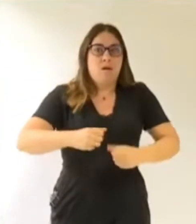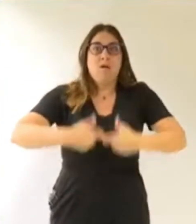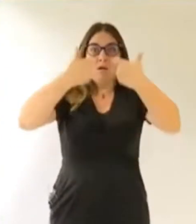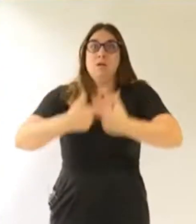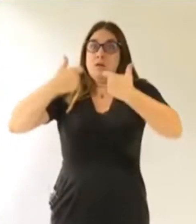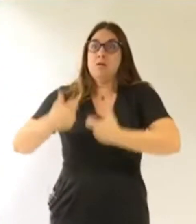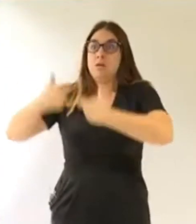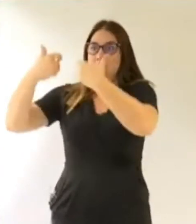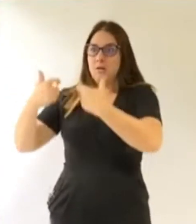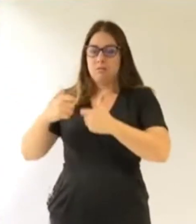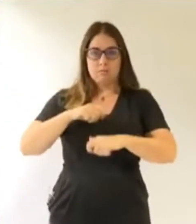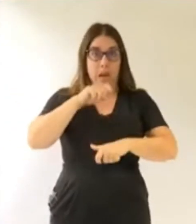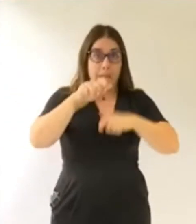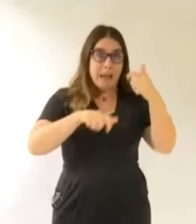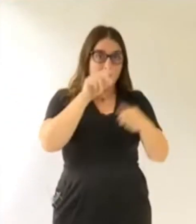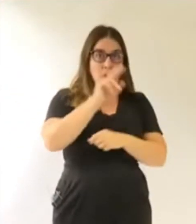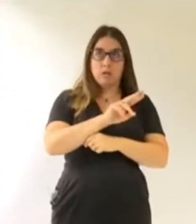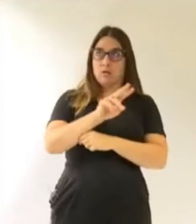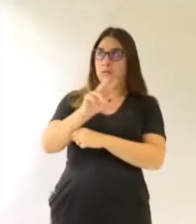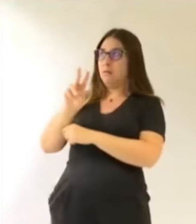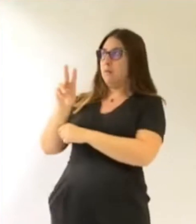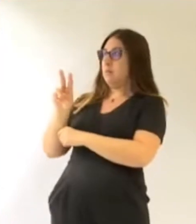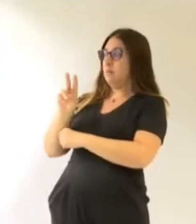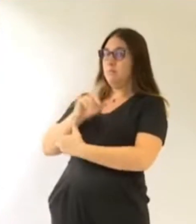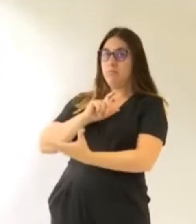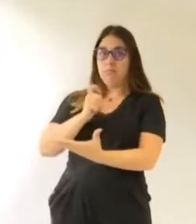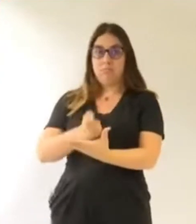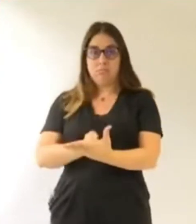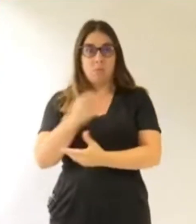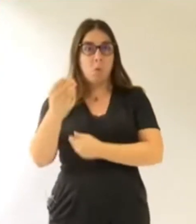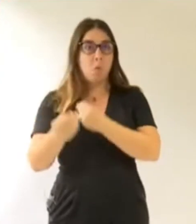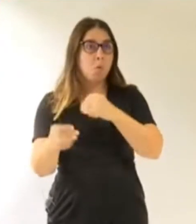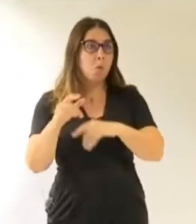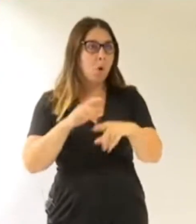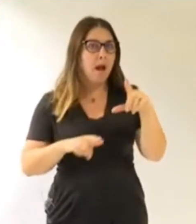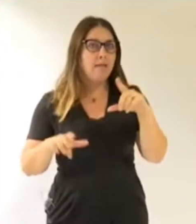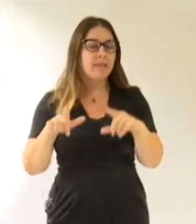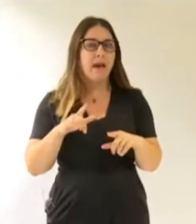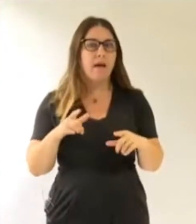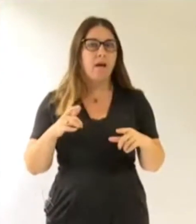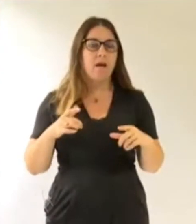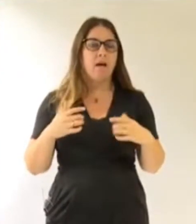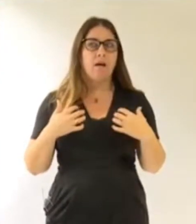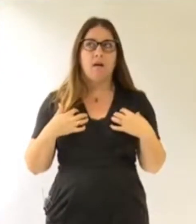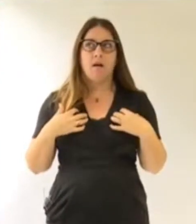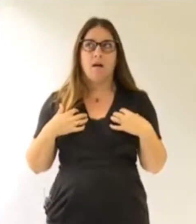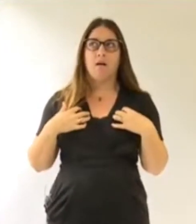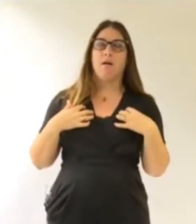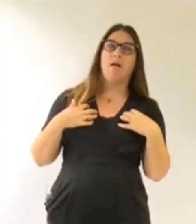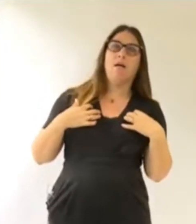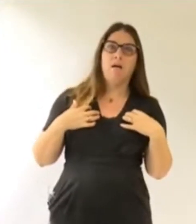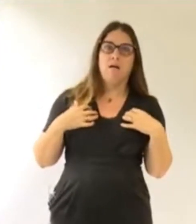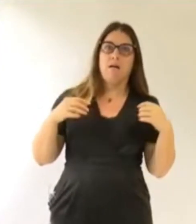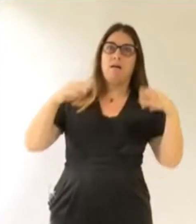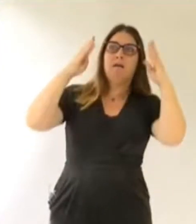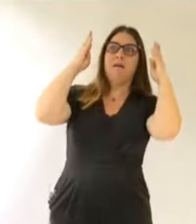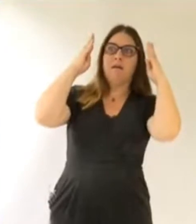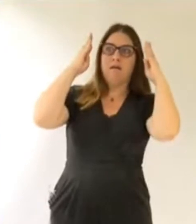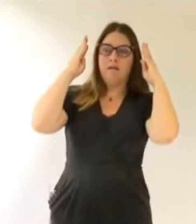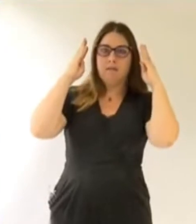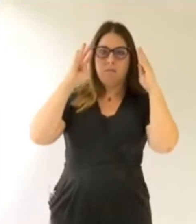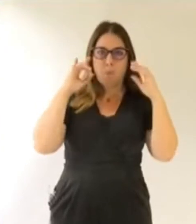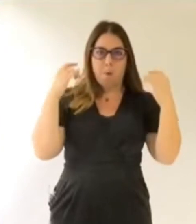découvrent l'endroit où ils ont acquis, où ils sont locataires, avec, en étant effrayés, parce que ça